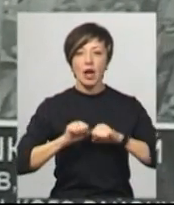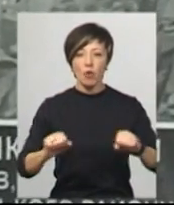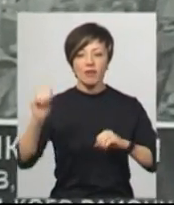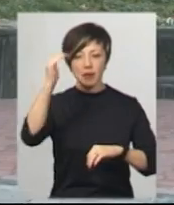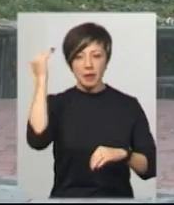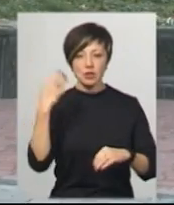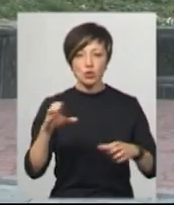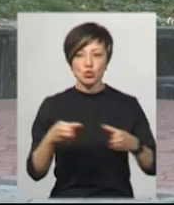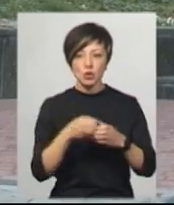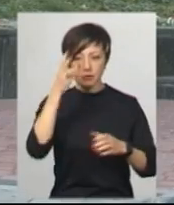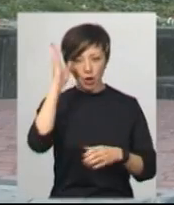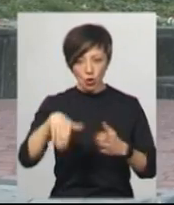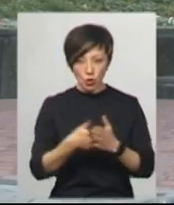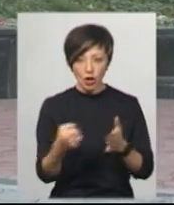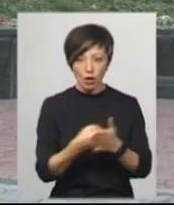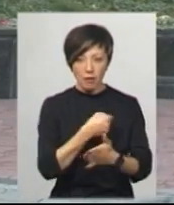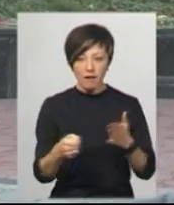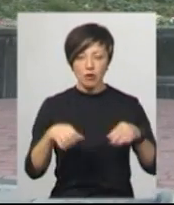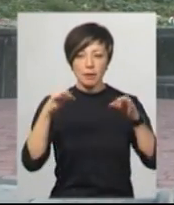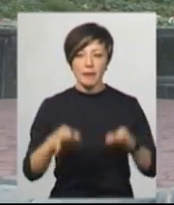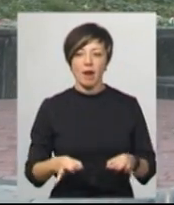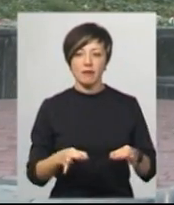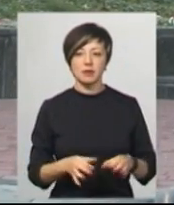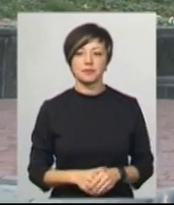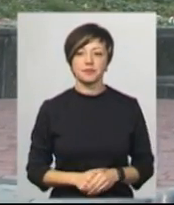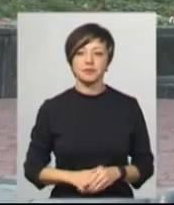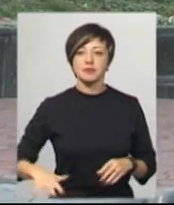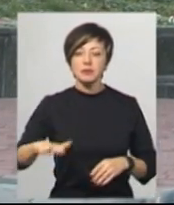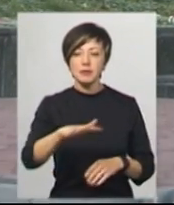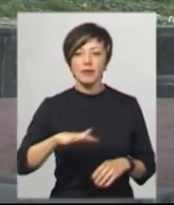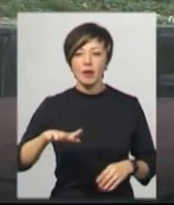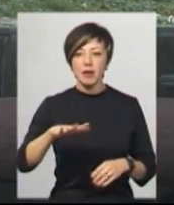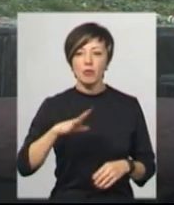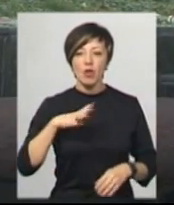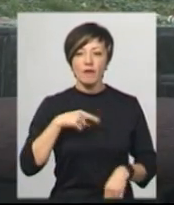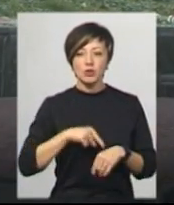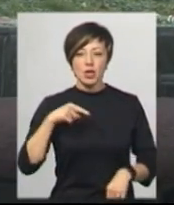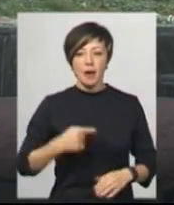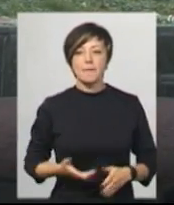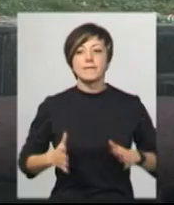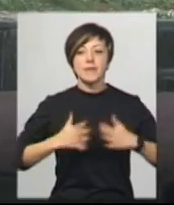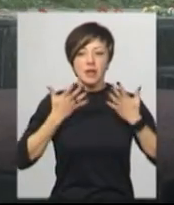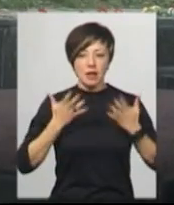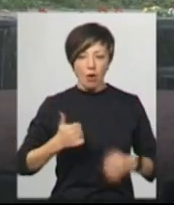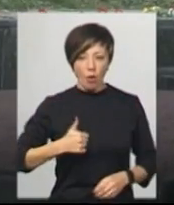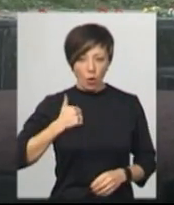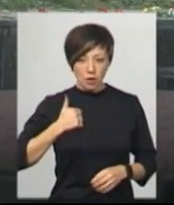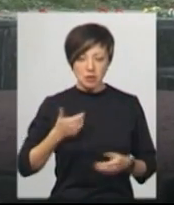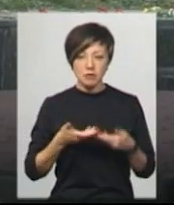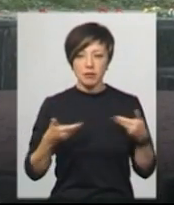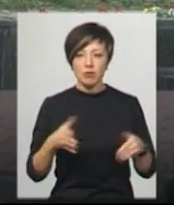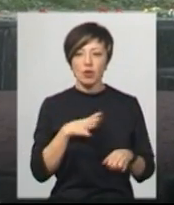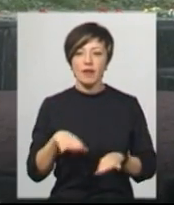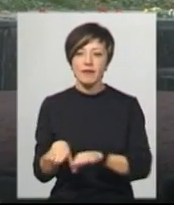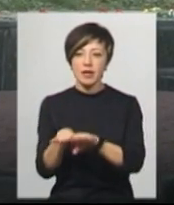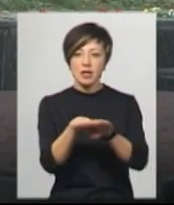сотні з Хмельниччини до нині добиваються правди. На Майдані було відчуття підняття, гордість. Ми були в